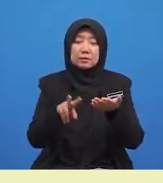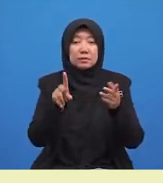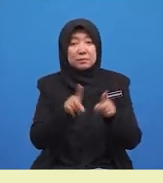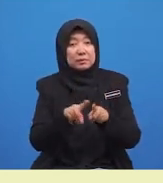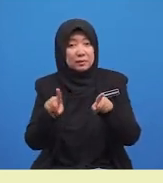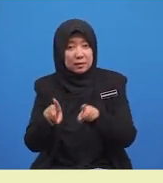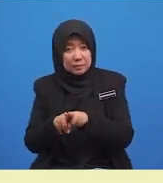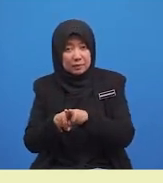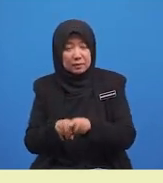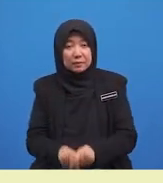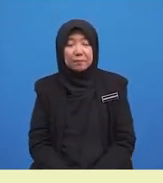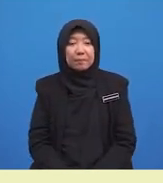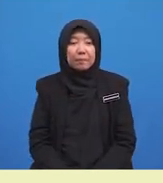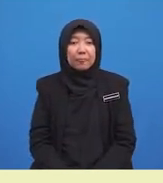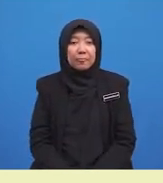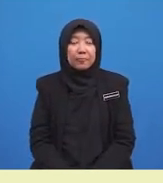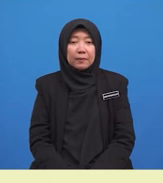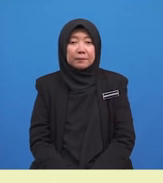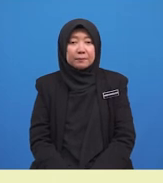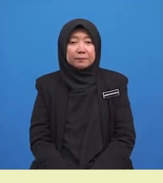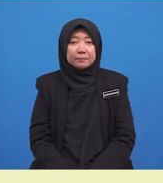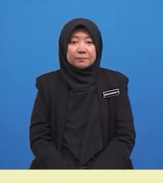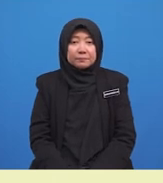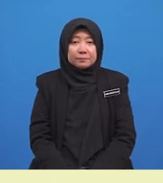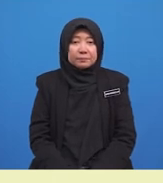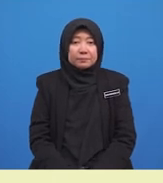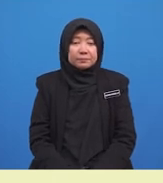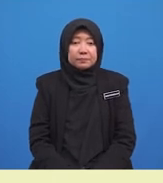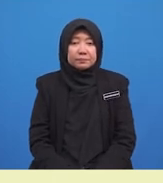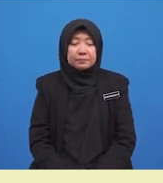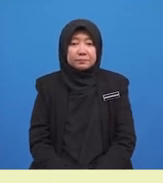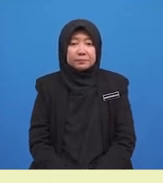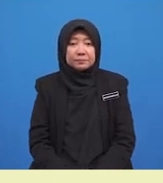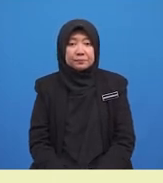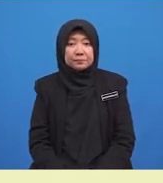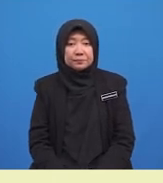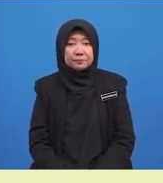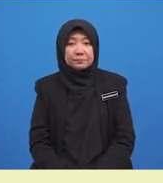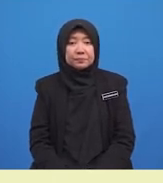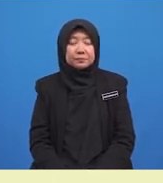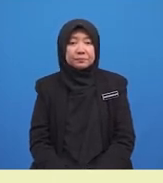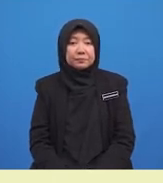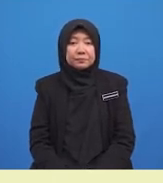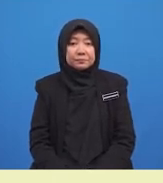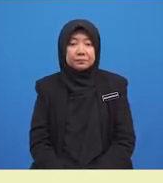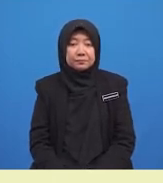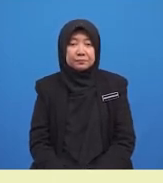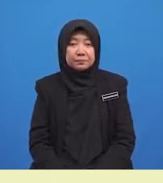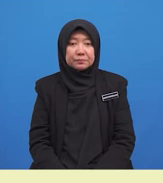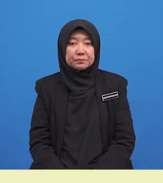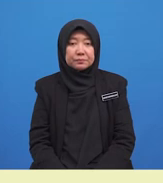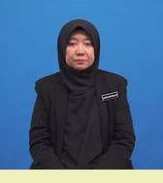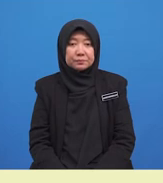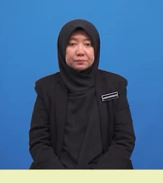ini. Dania belajar di Sekolah Kebangsaan Seri Kejurah. Farhana belajar di